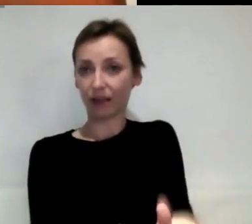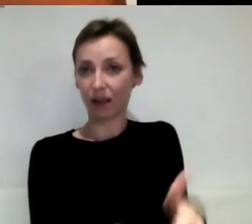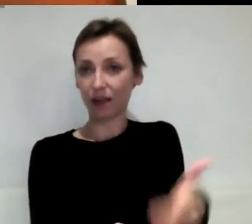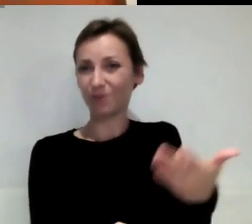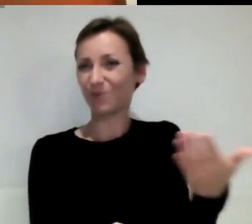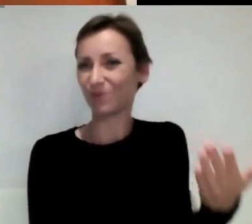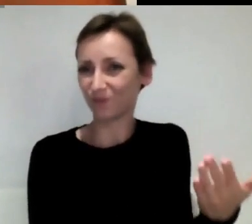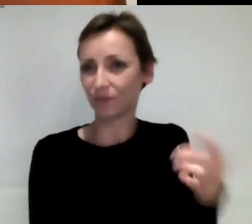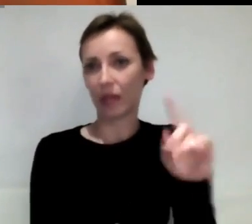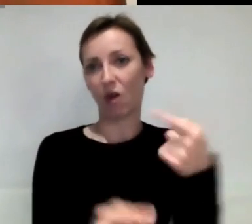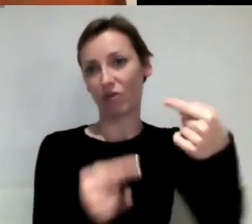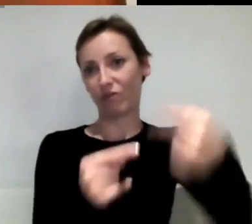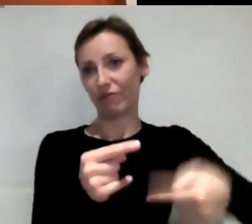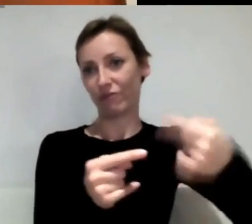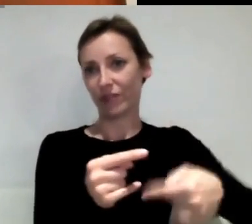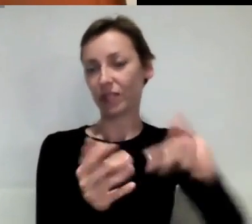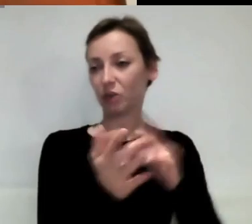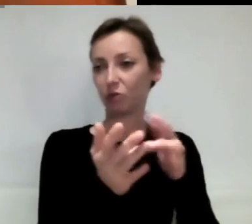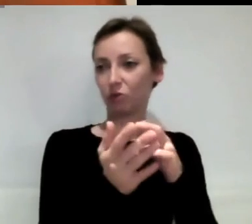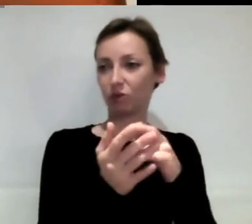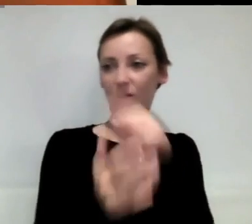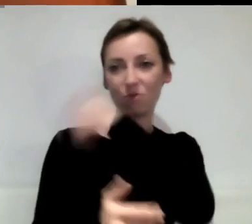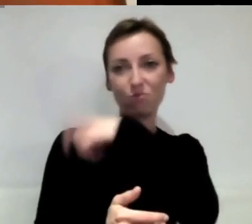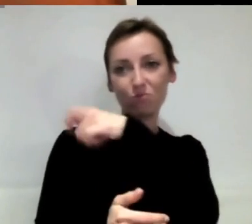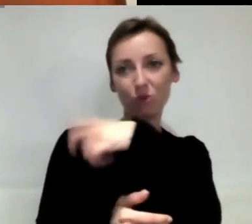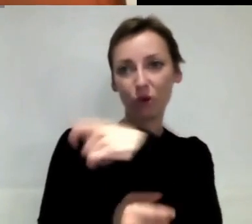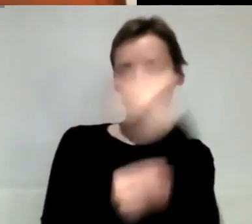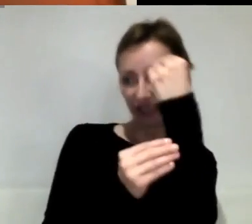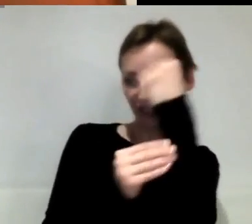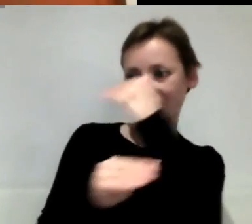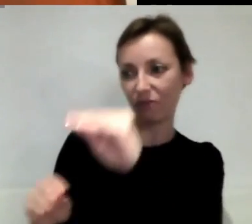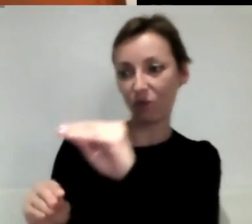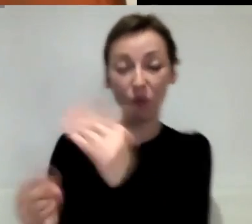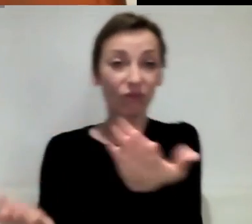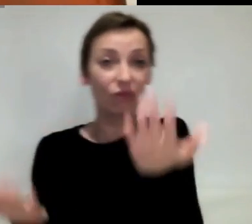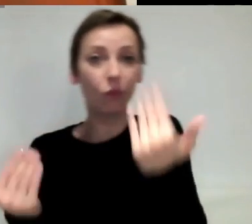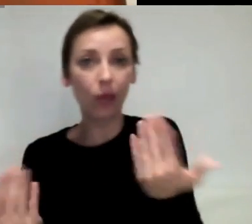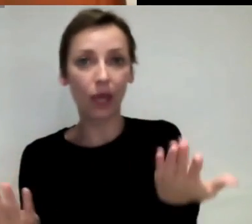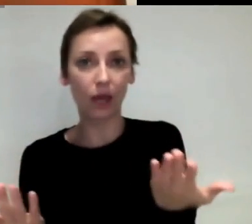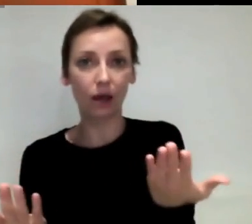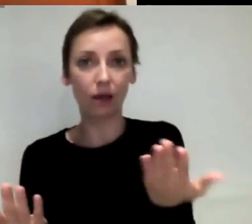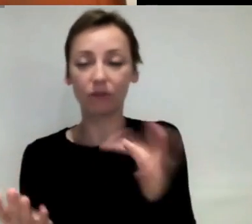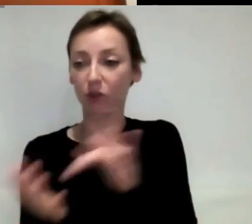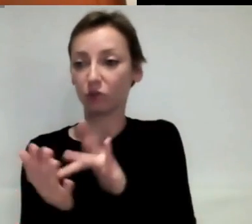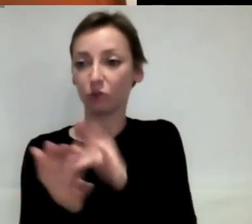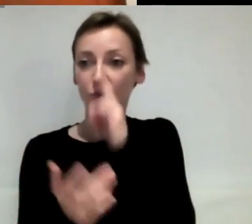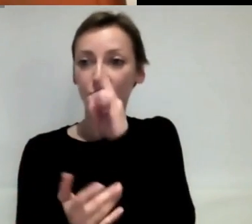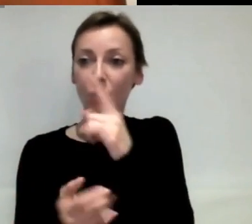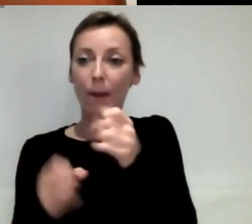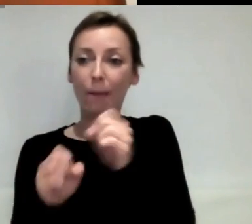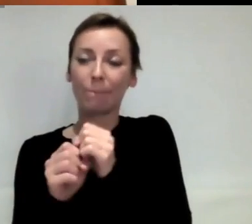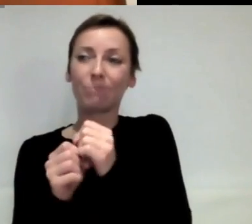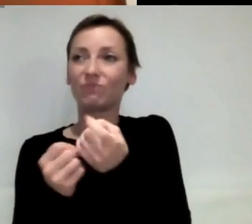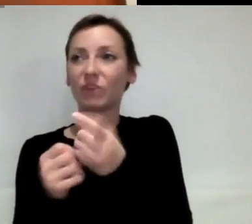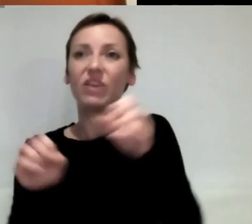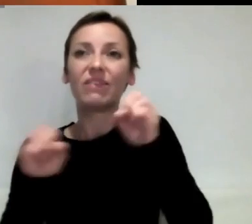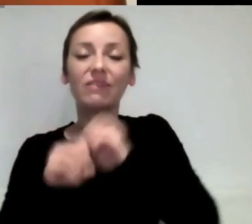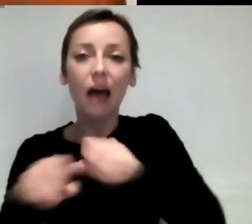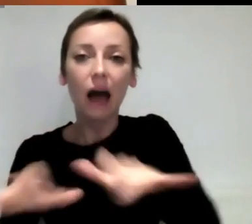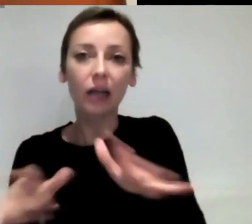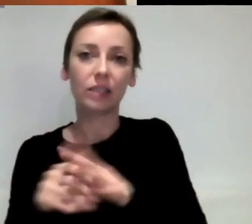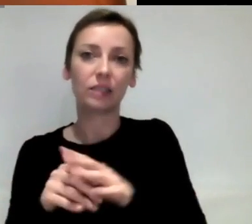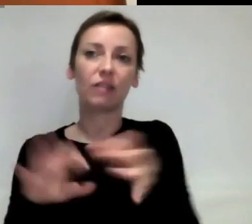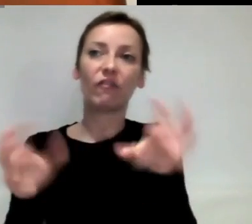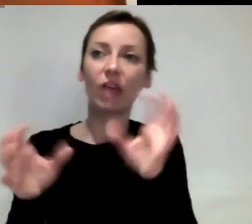fehlenden Informationen aus den Medien oder sonstigen Nachrichtenkanälen dorthin kommen und aufgrund dieses